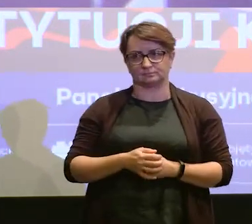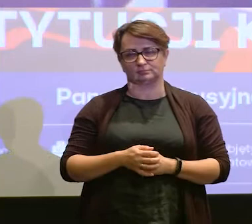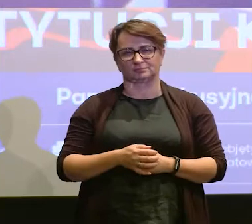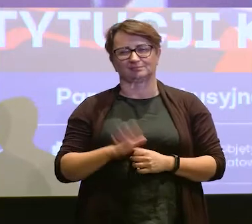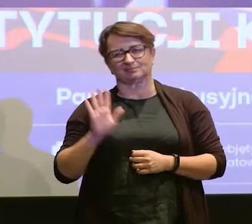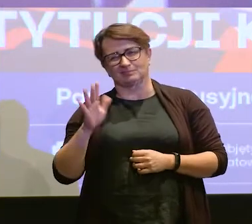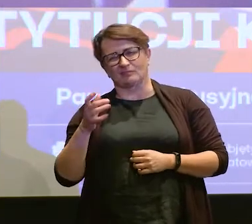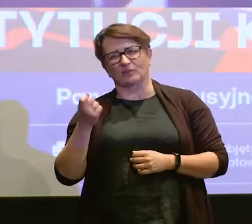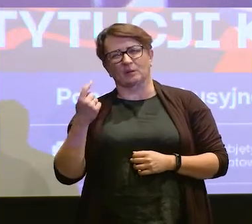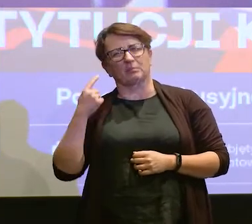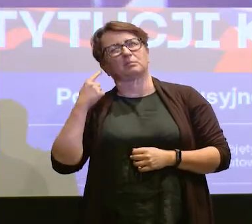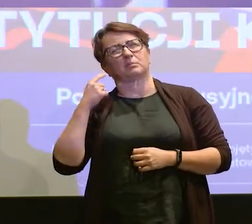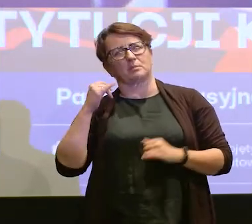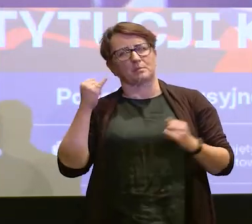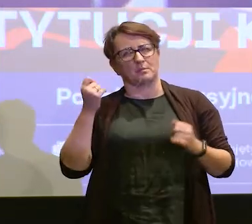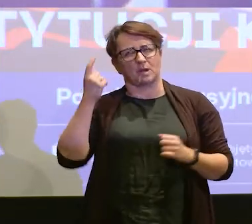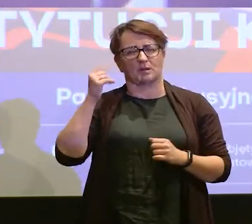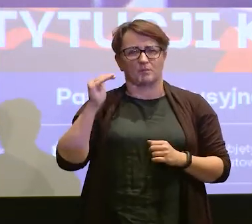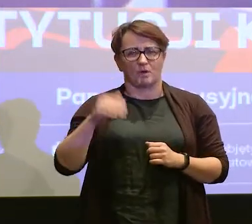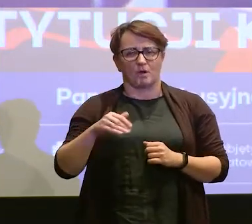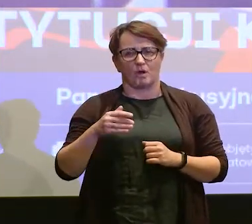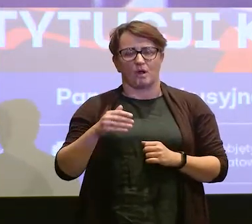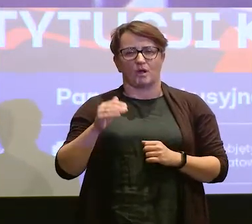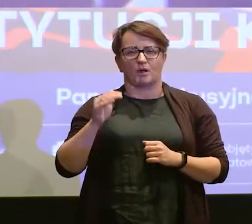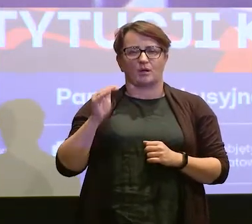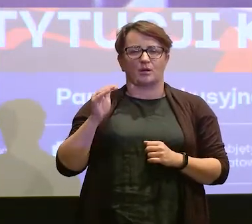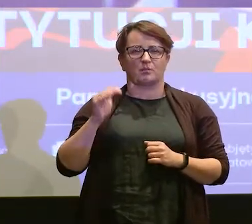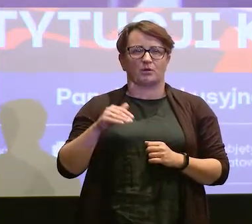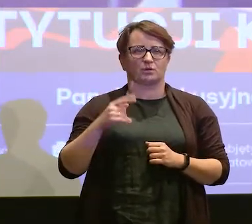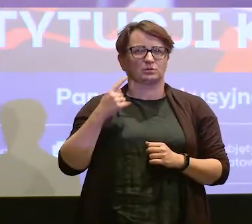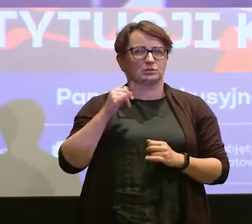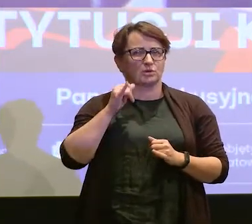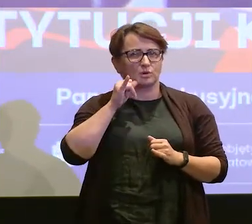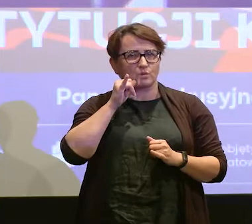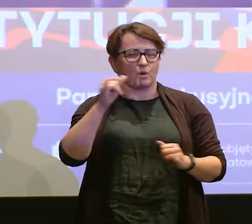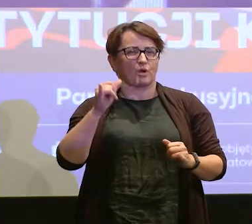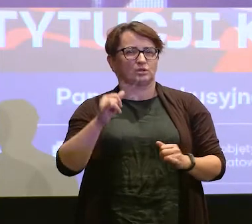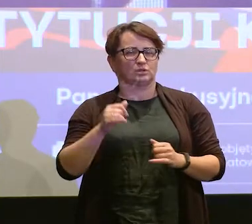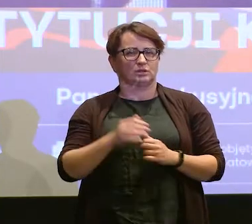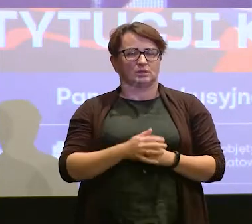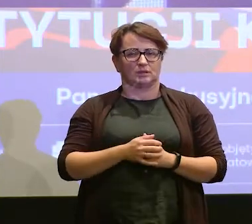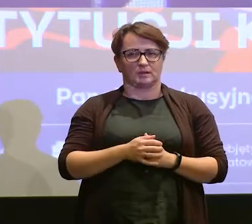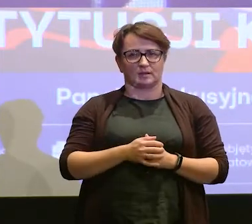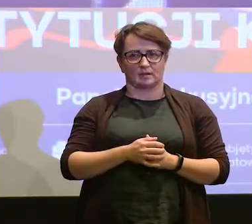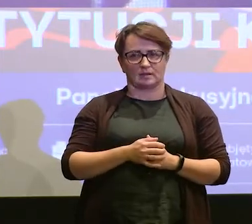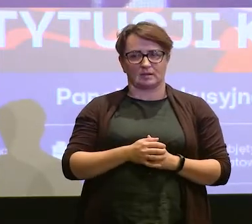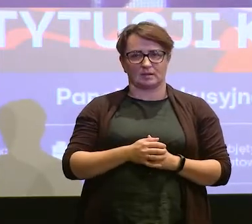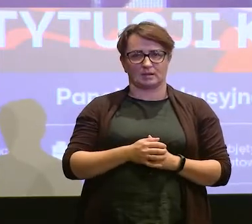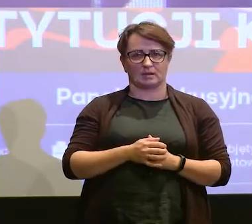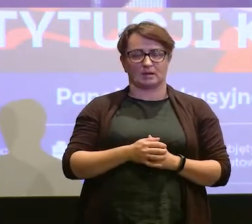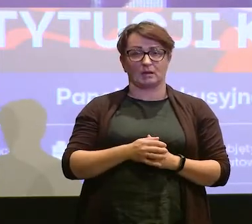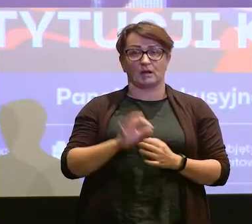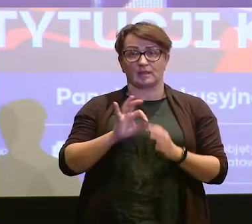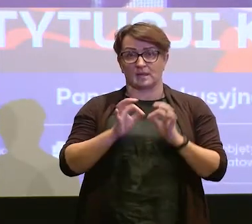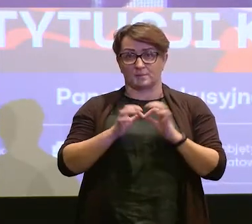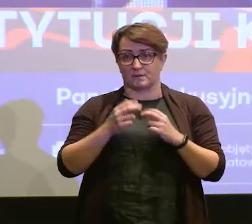Dobra, tam może usłyszę. Jak sobie trąbkę zrobię, to usłyszę. Gdyby nie aparaty